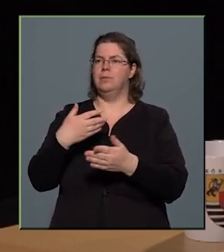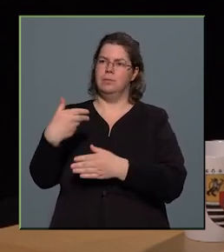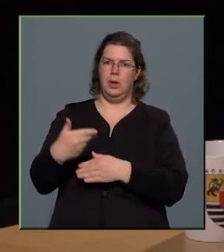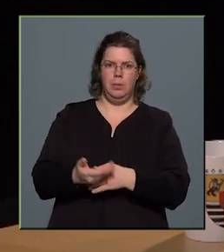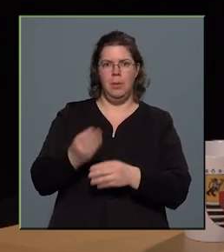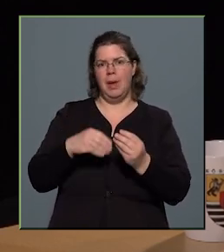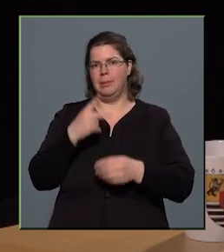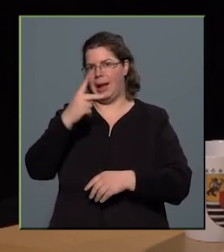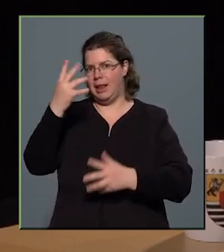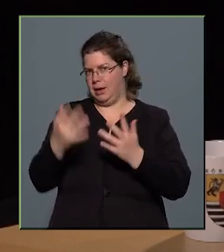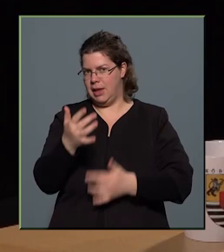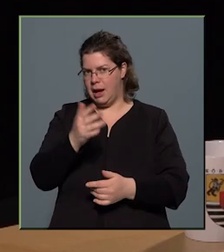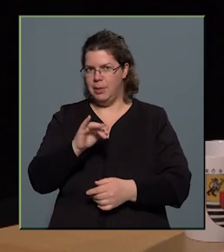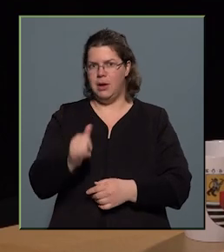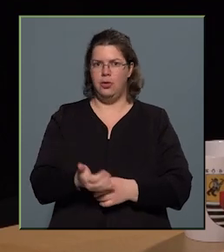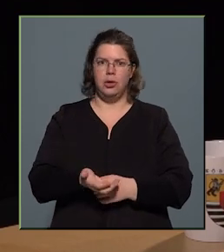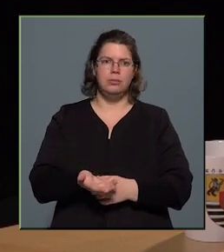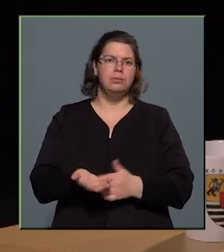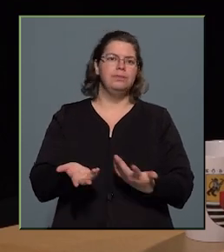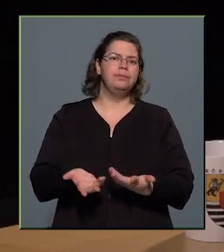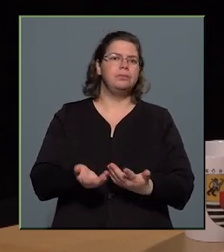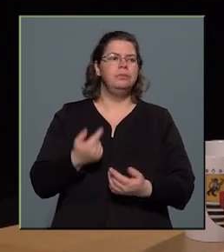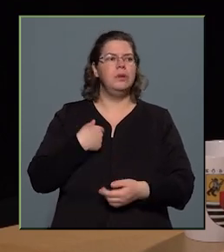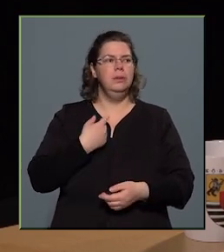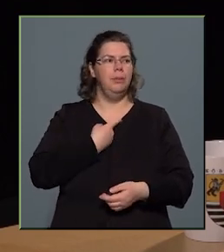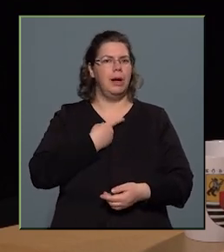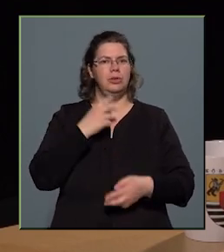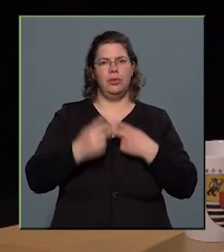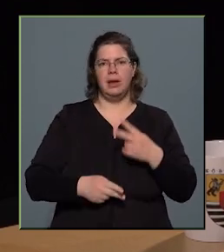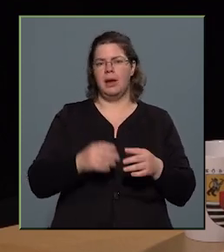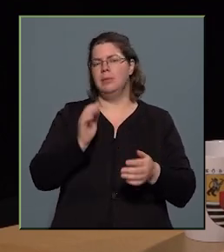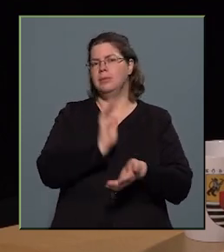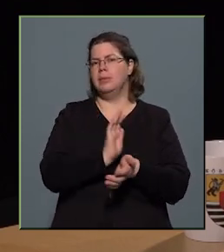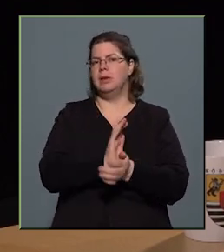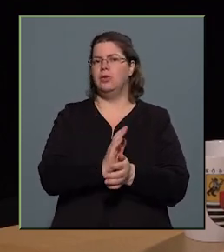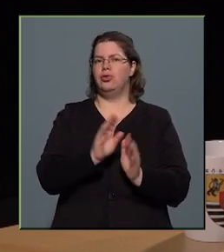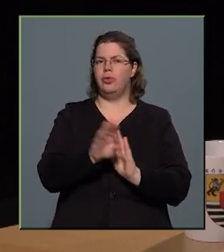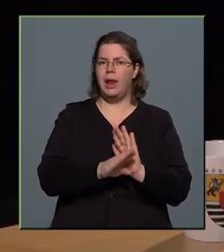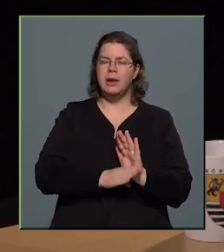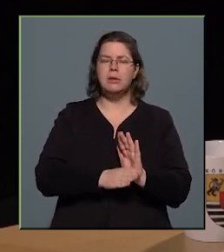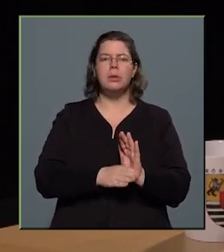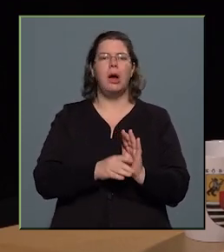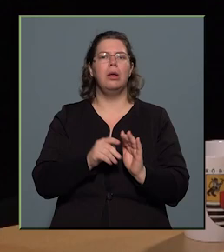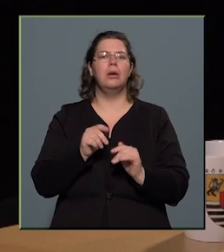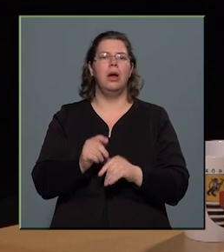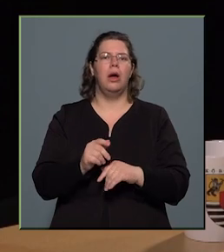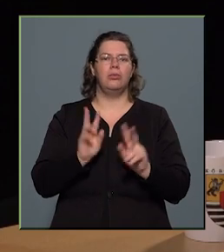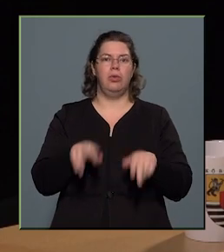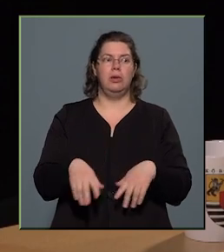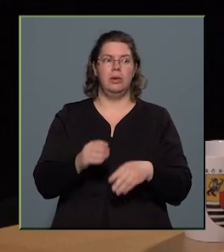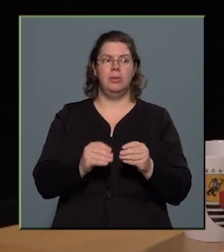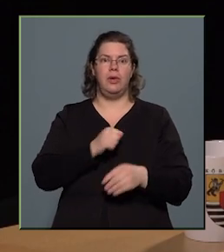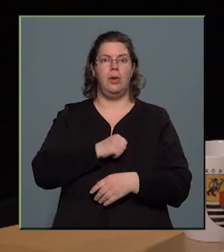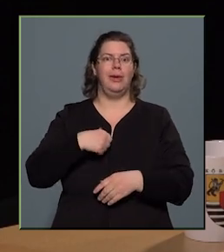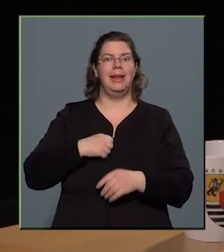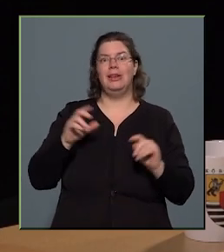eredményességen is. Ha szívesebben végzek én magam is bizonyos feladatokat, akkor azt valószínűleg mivel önként